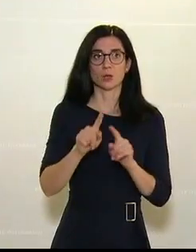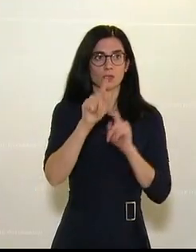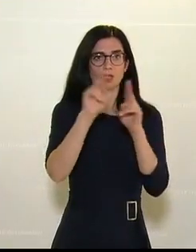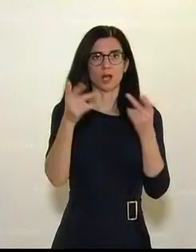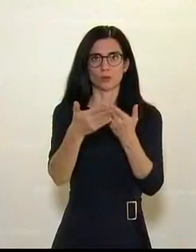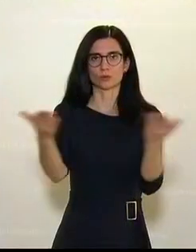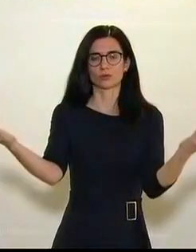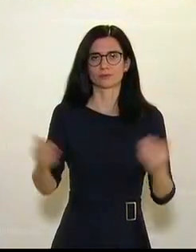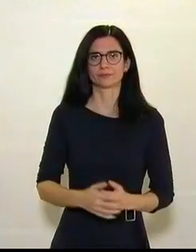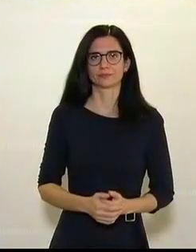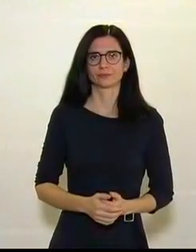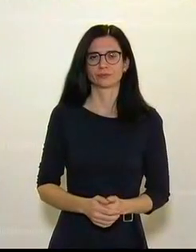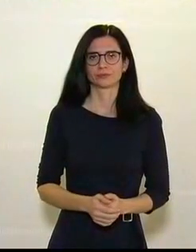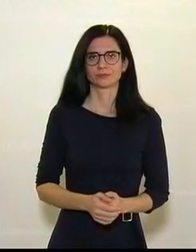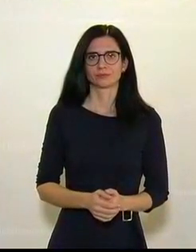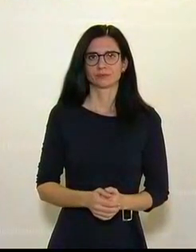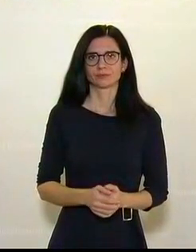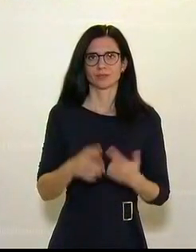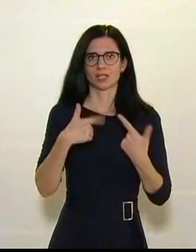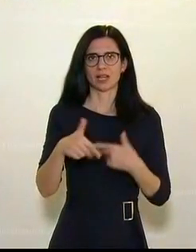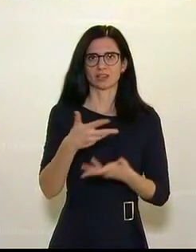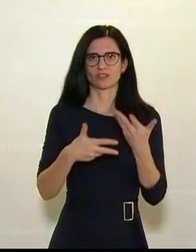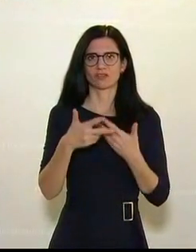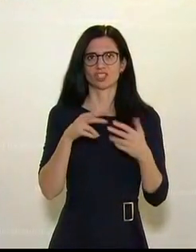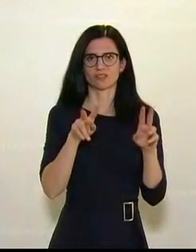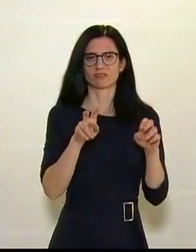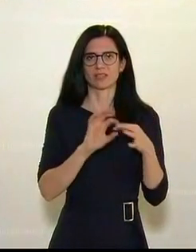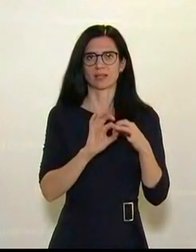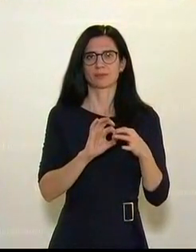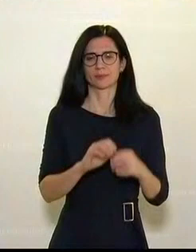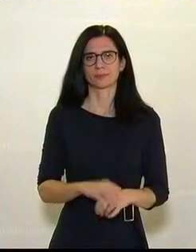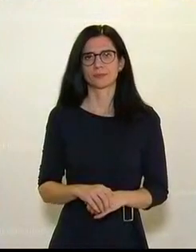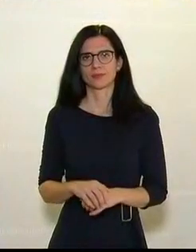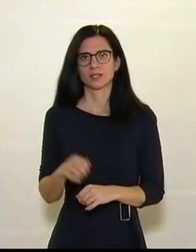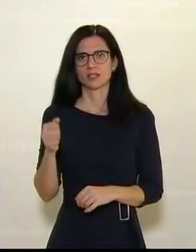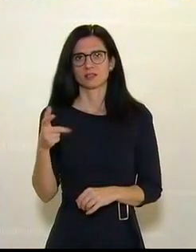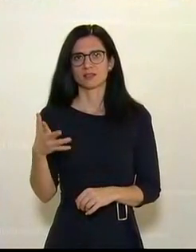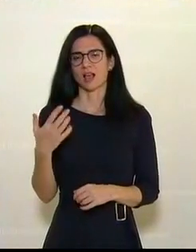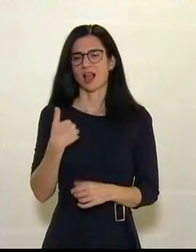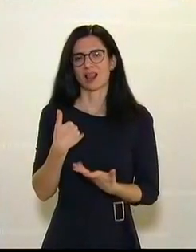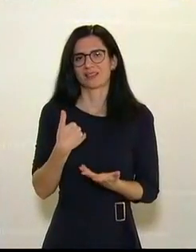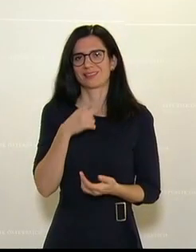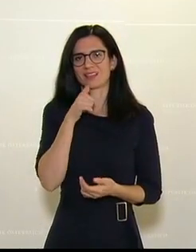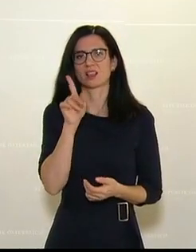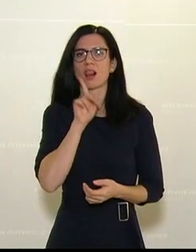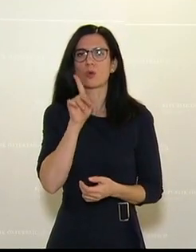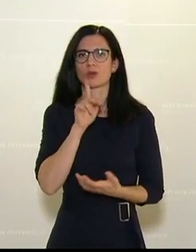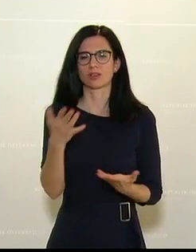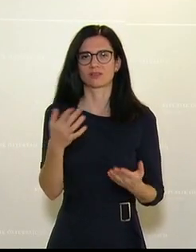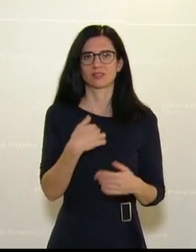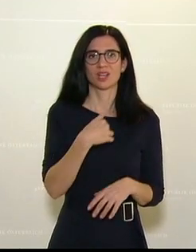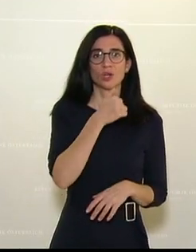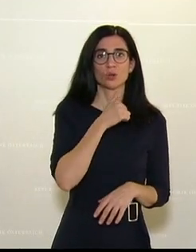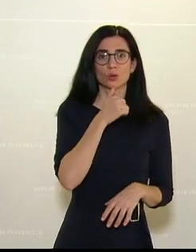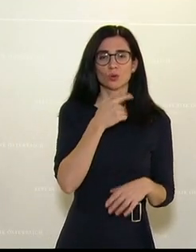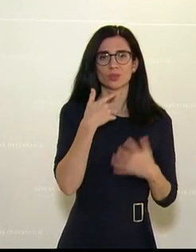Und Gerhard Hauser, FPÖ ist am Wort. Zur Landwirtschaft, ich sage dir immer, die Zahlen lügen nicht. Wenn man sich den Grünen